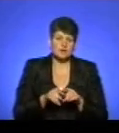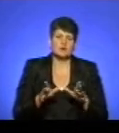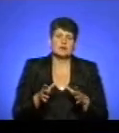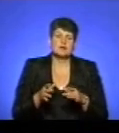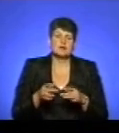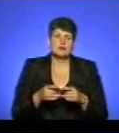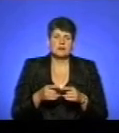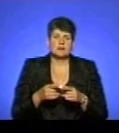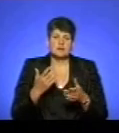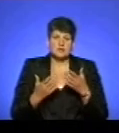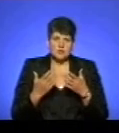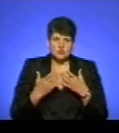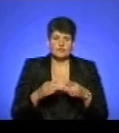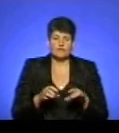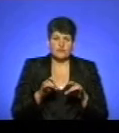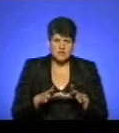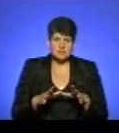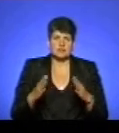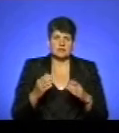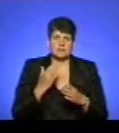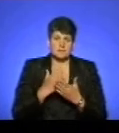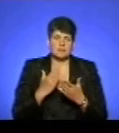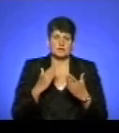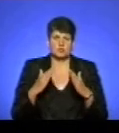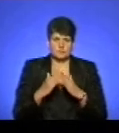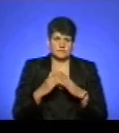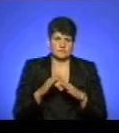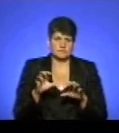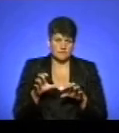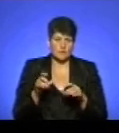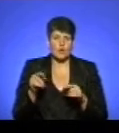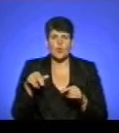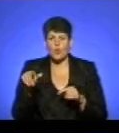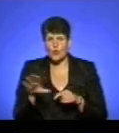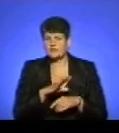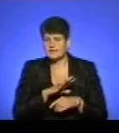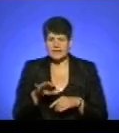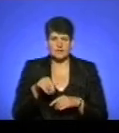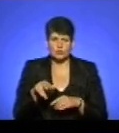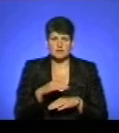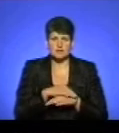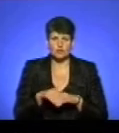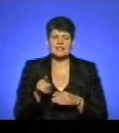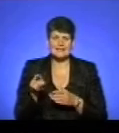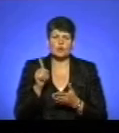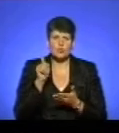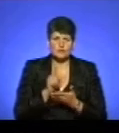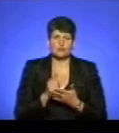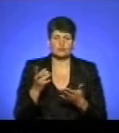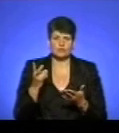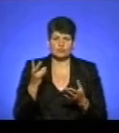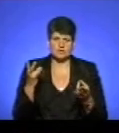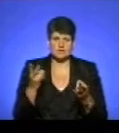якщо вирішили завести домашню тварину, чи виходить вона на вулицю, чи не виходить, їй обов'язково